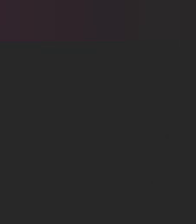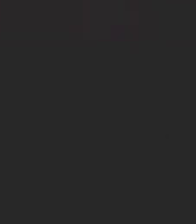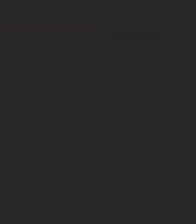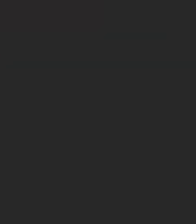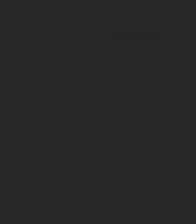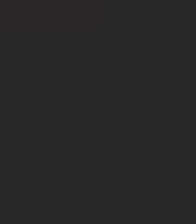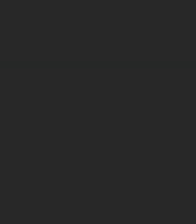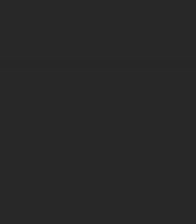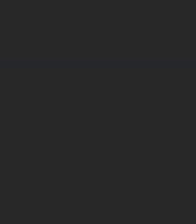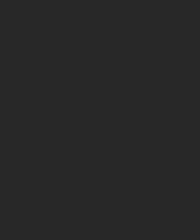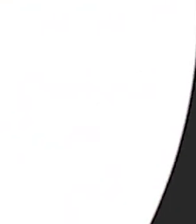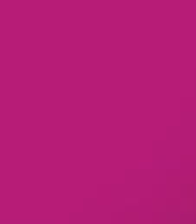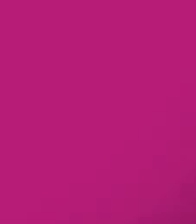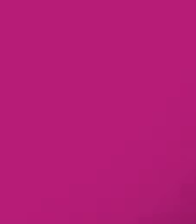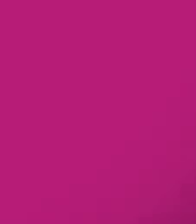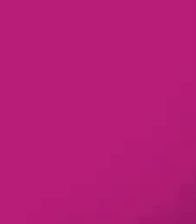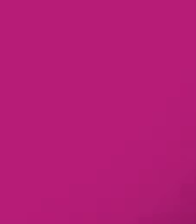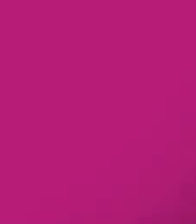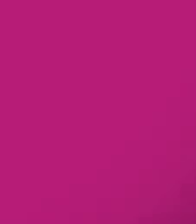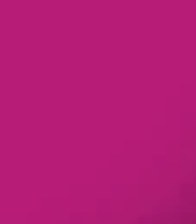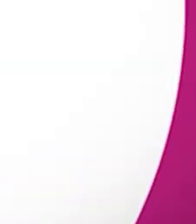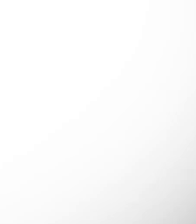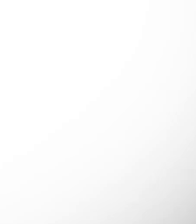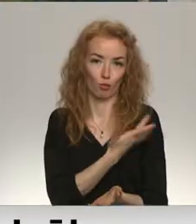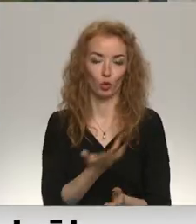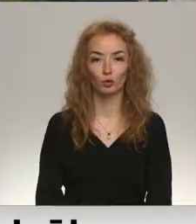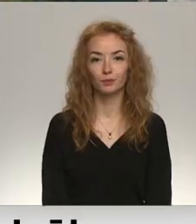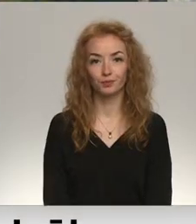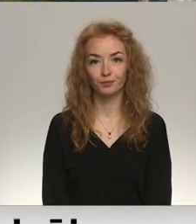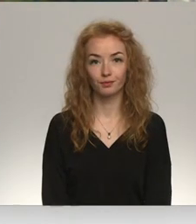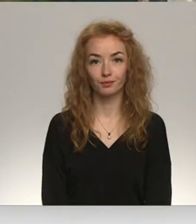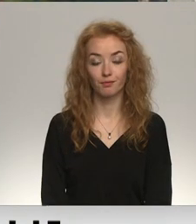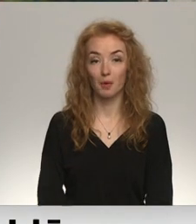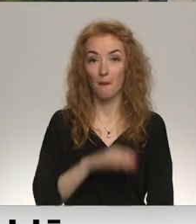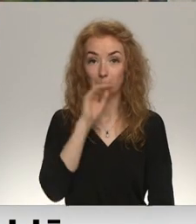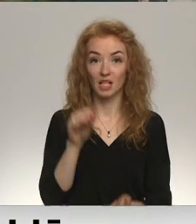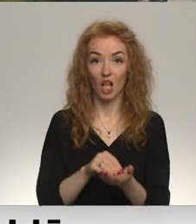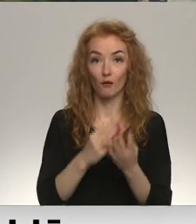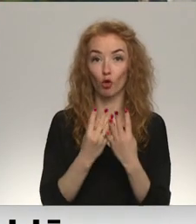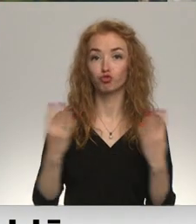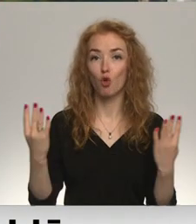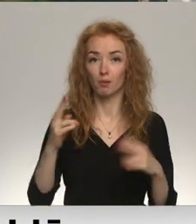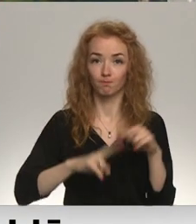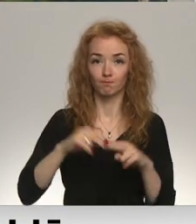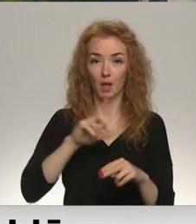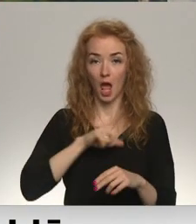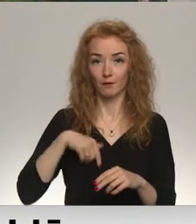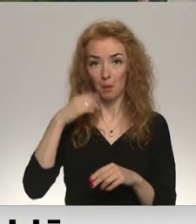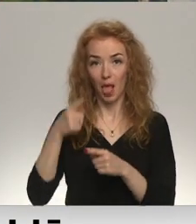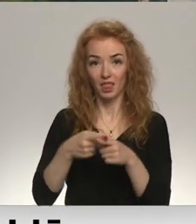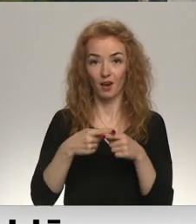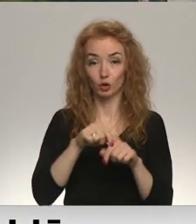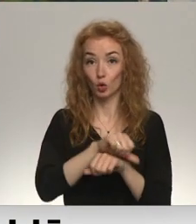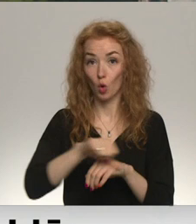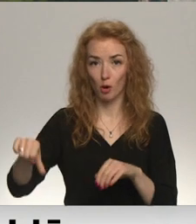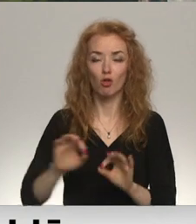Re! Viss ēters ir te! Pastāvīgas žoga izbūva uz Latvijas Baltkrievijas robežas